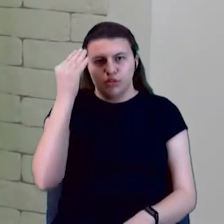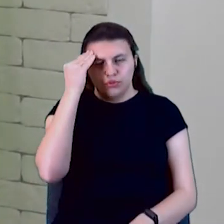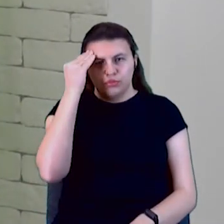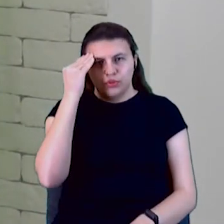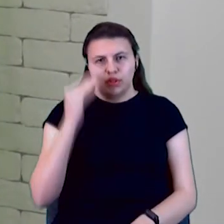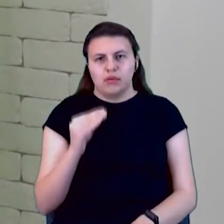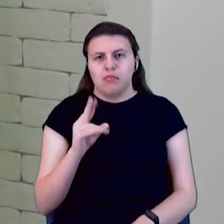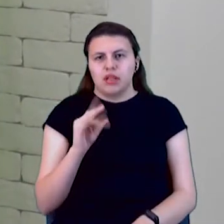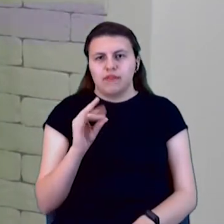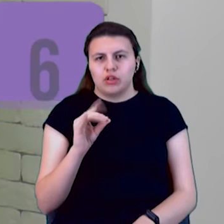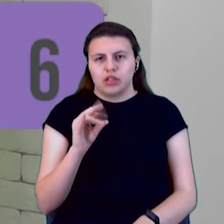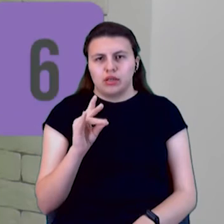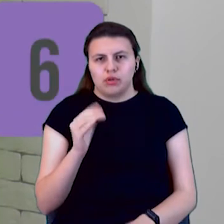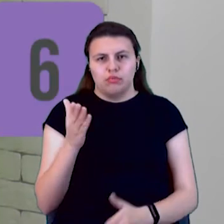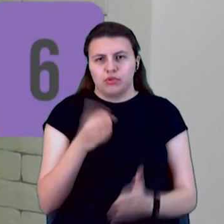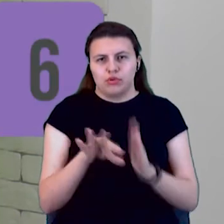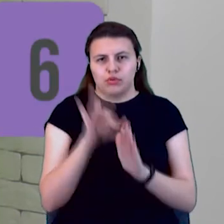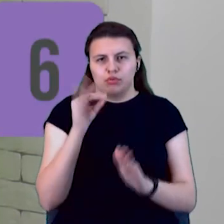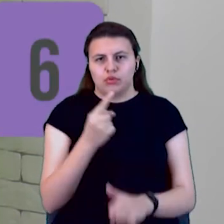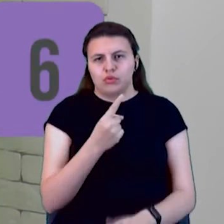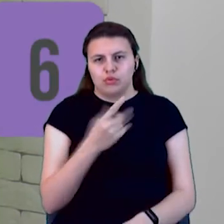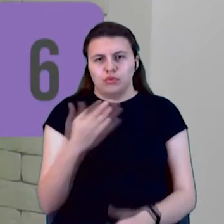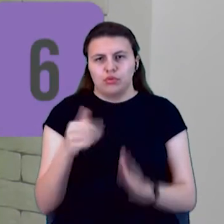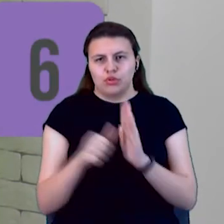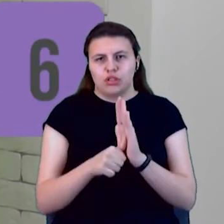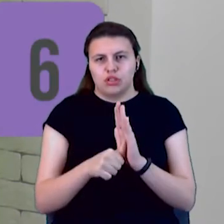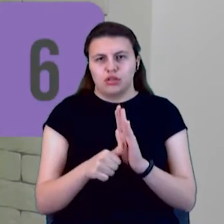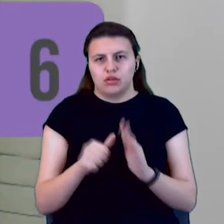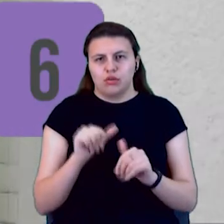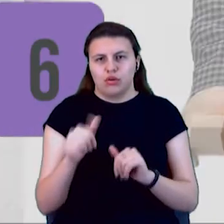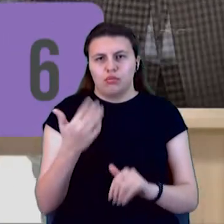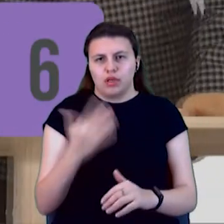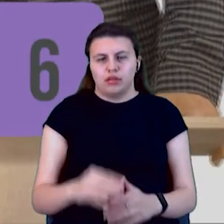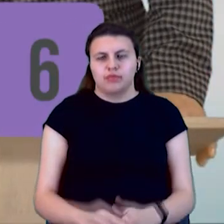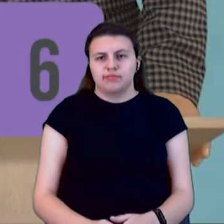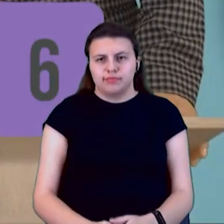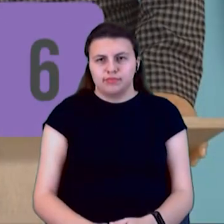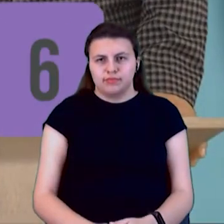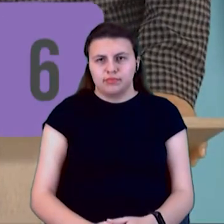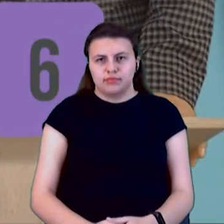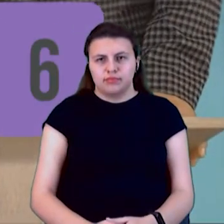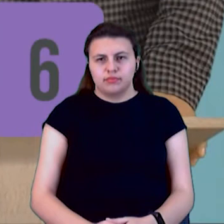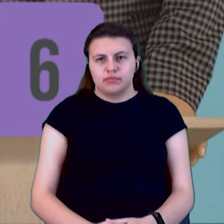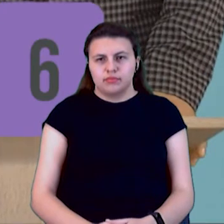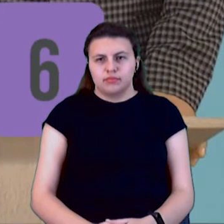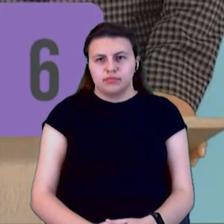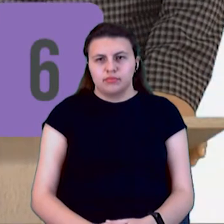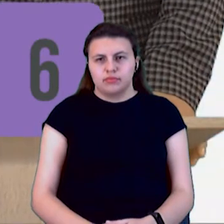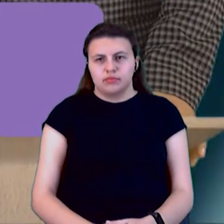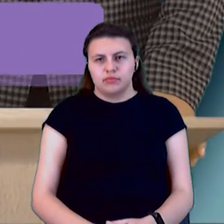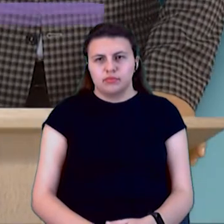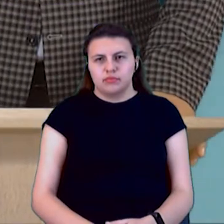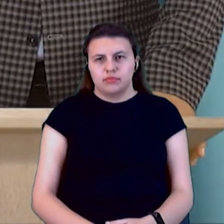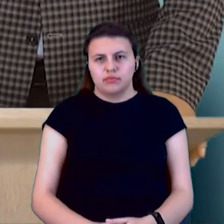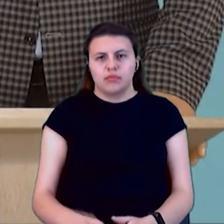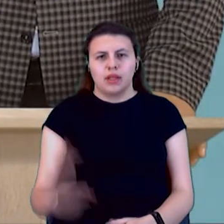прошу оберіть і ви цифру від одного до шести. Окрім п'ятірки, звісно. Один. Перший виклик – це